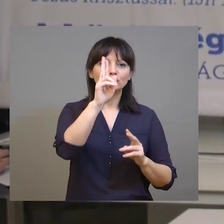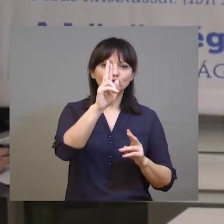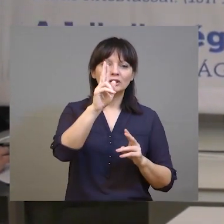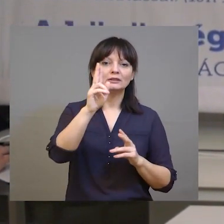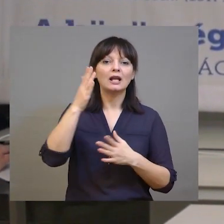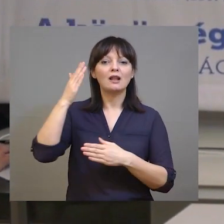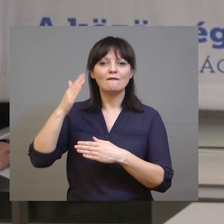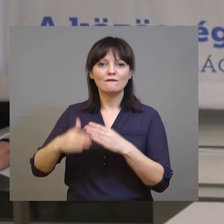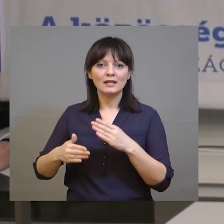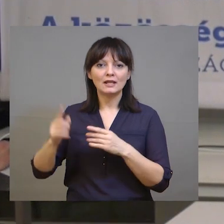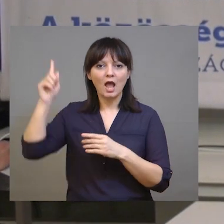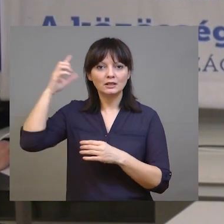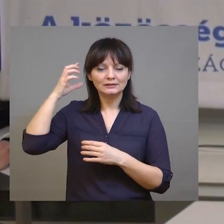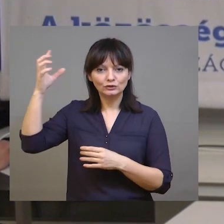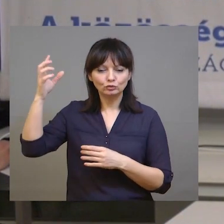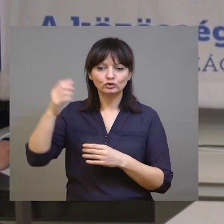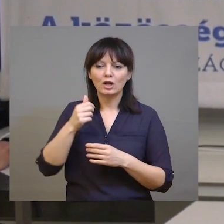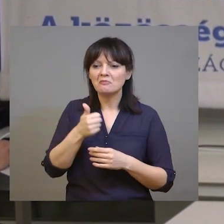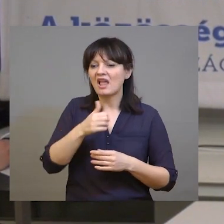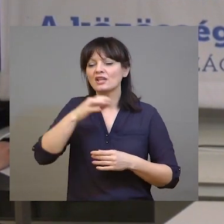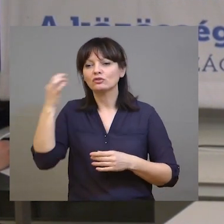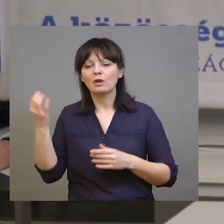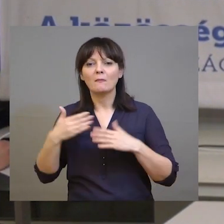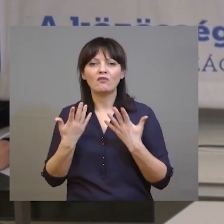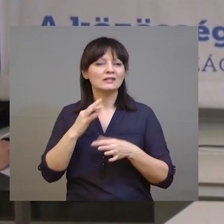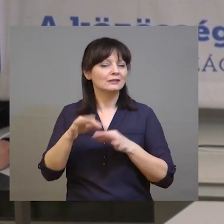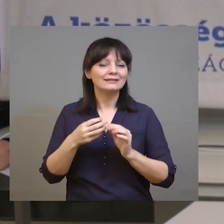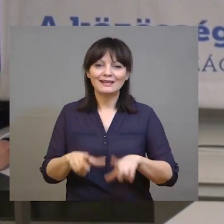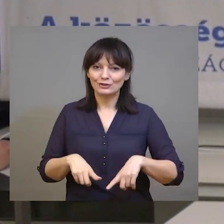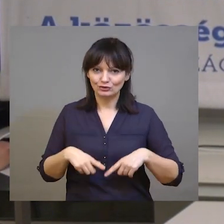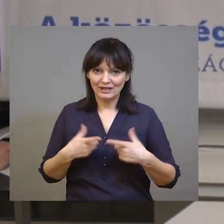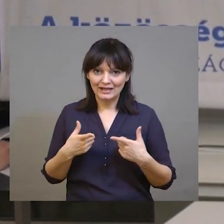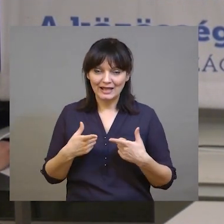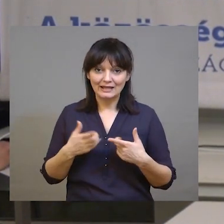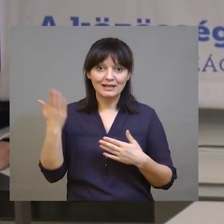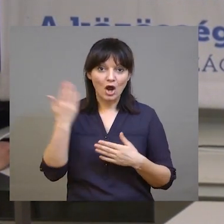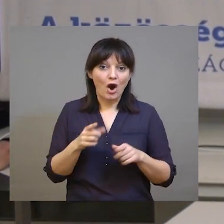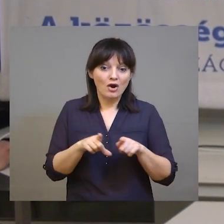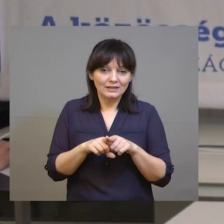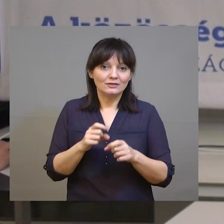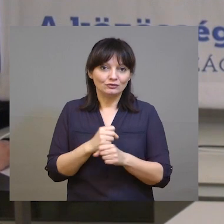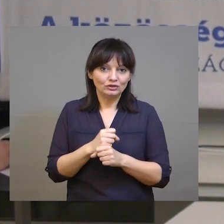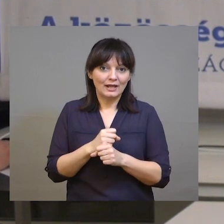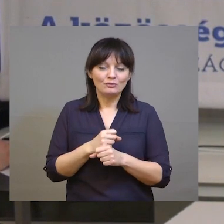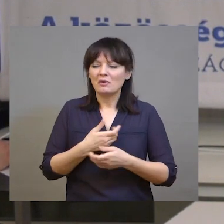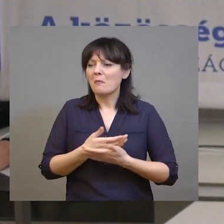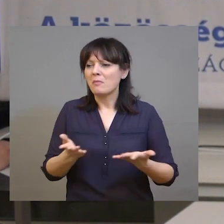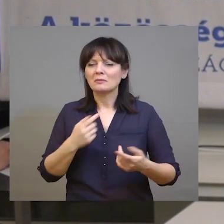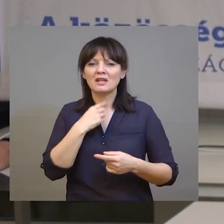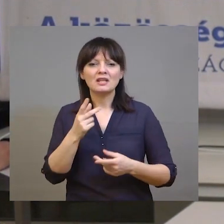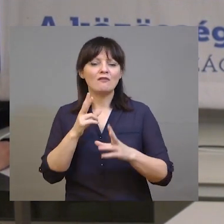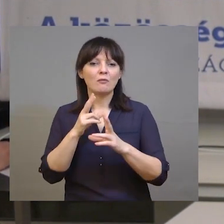Krisztussal fejeződik be, akár egy napunk, de akár az egész életünk, akkor akármilyen nyelven